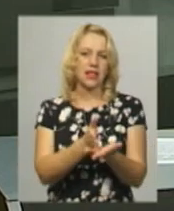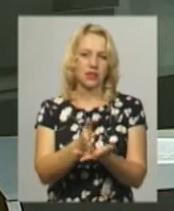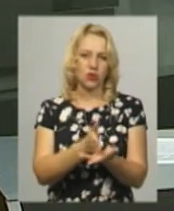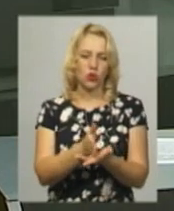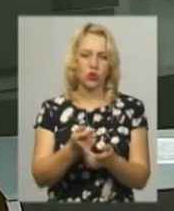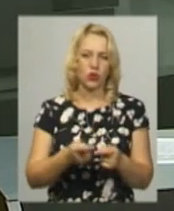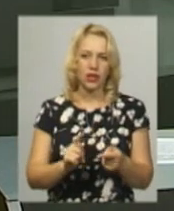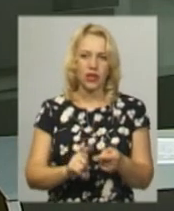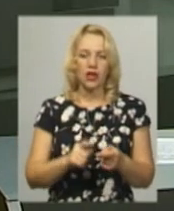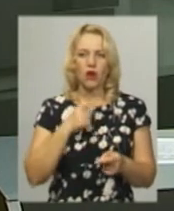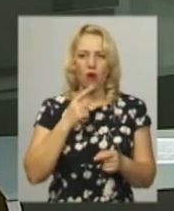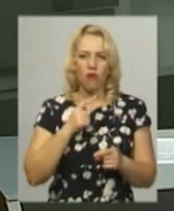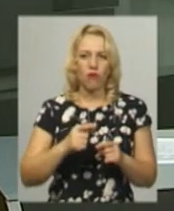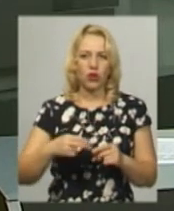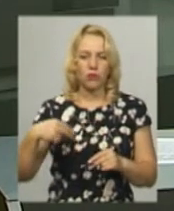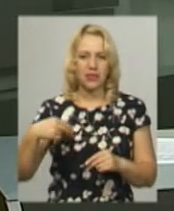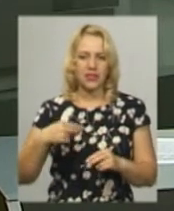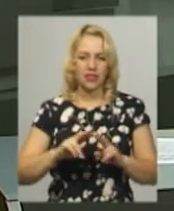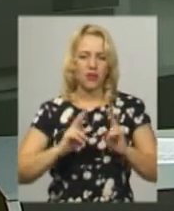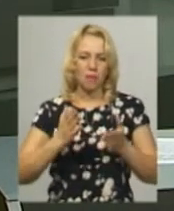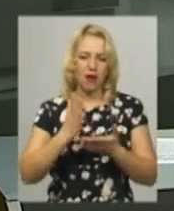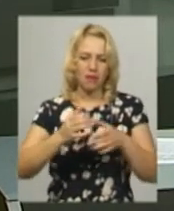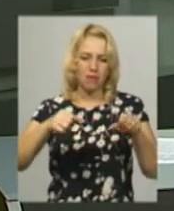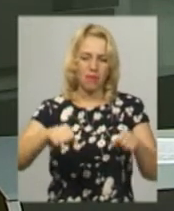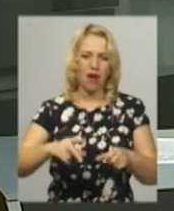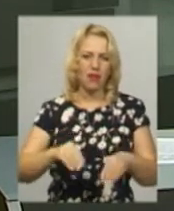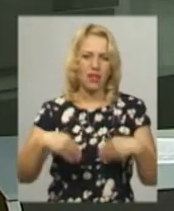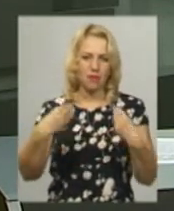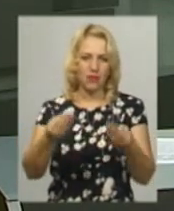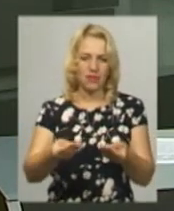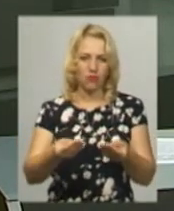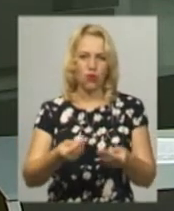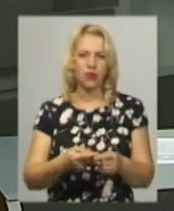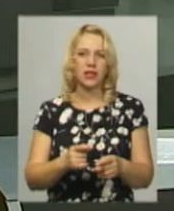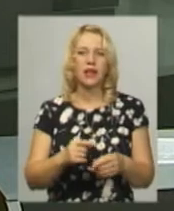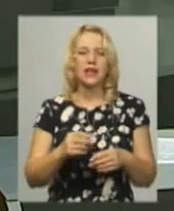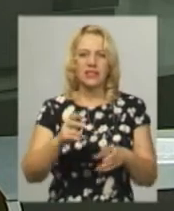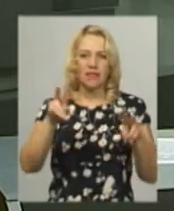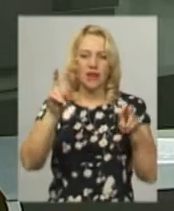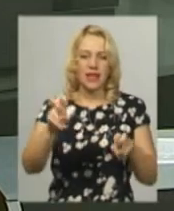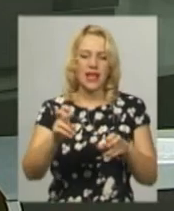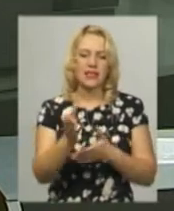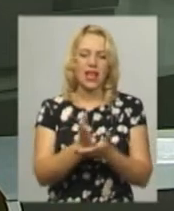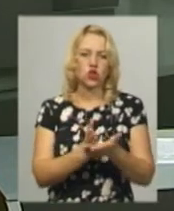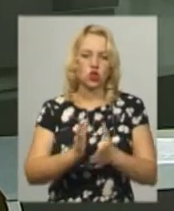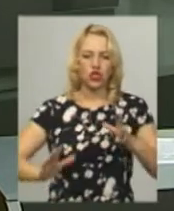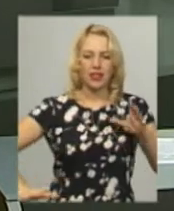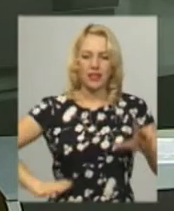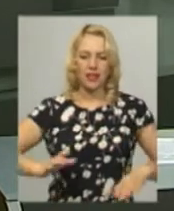президент обласної федерації футболу, мають право на присвоєння звання заслужених тренерів України. Це Нетішинський тренер